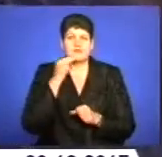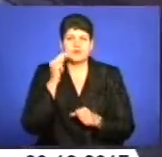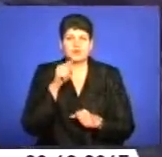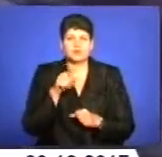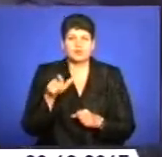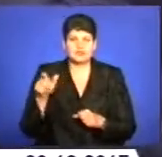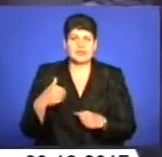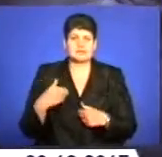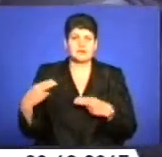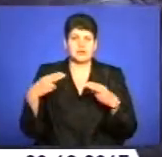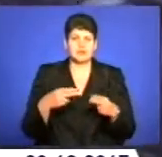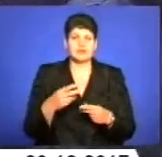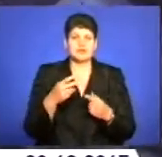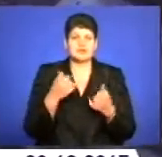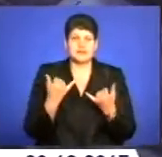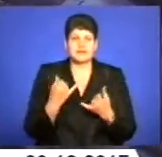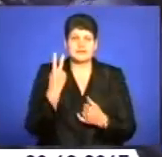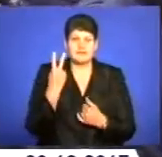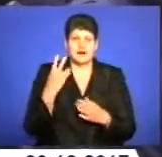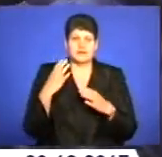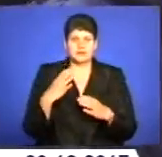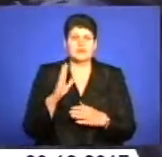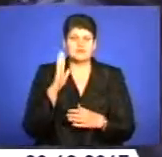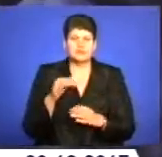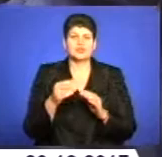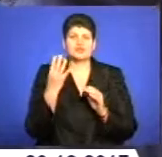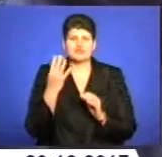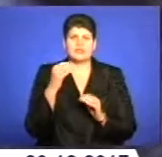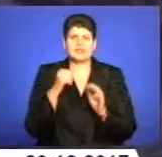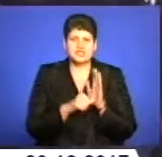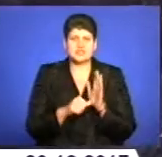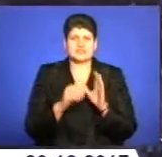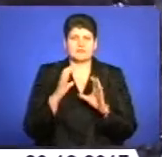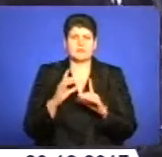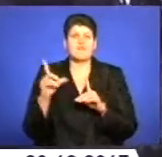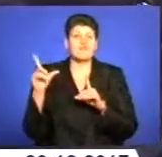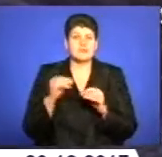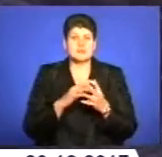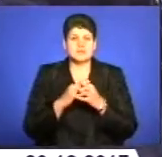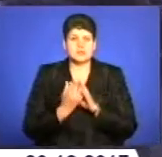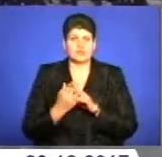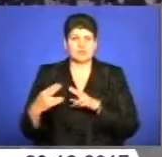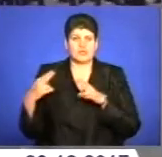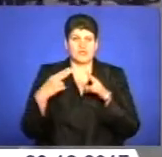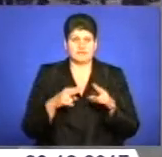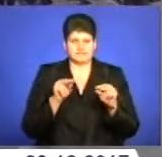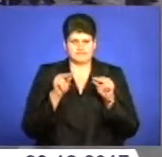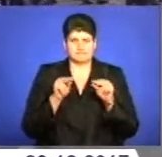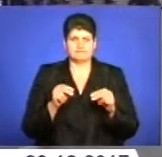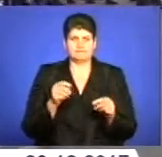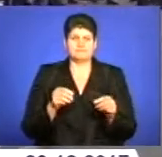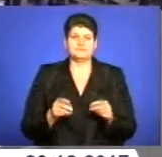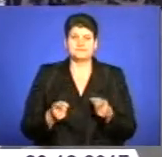більше. Нас нині приїхало два автобуси, нас буде чотири-шість автобусів. Ми вийдемо чолим селом за справедливість. Нагадаю,